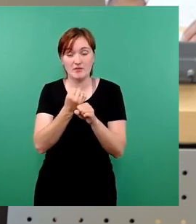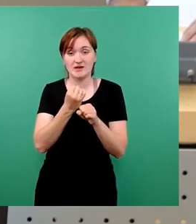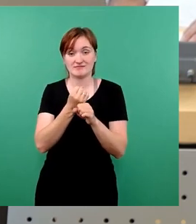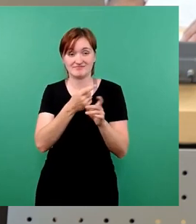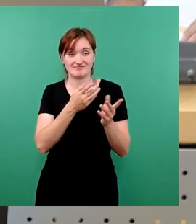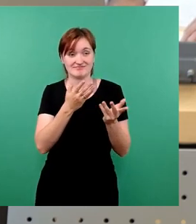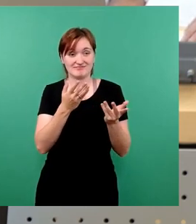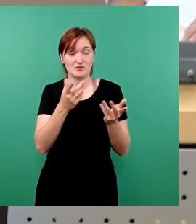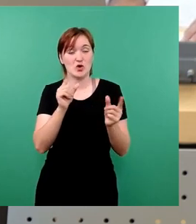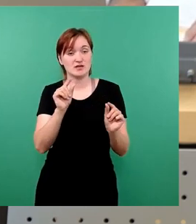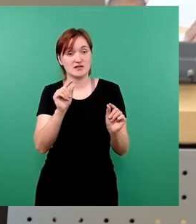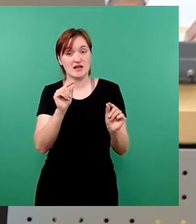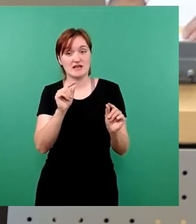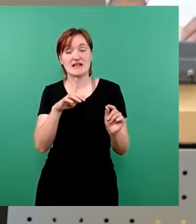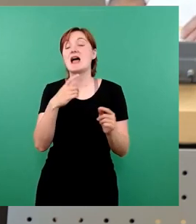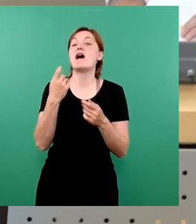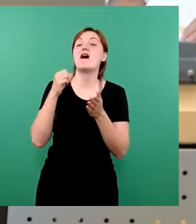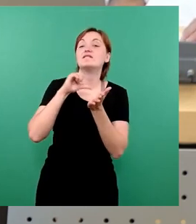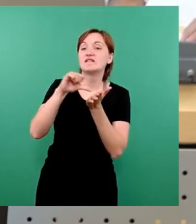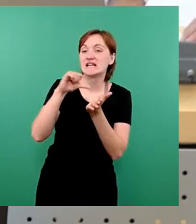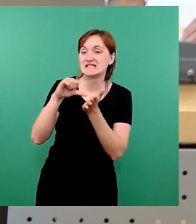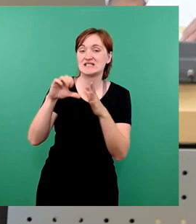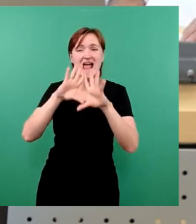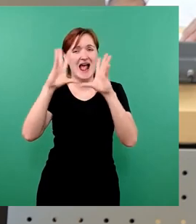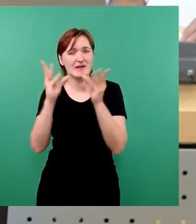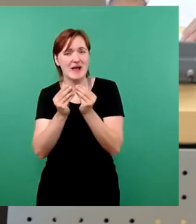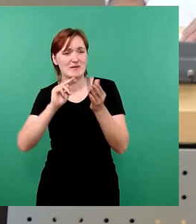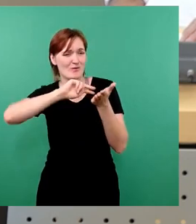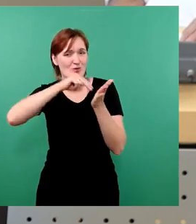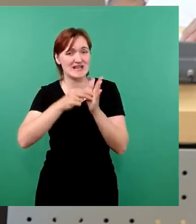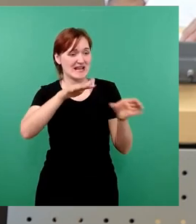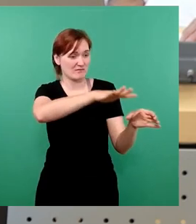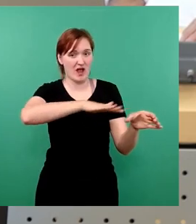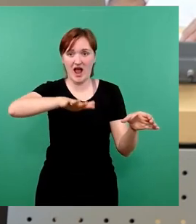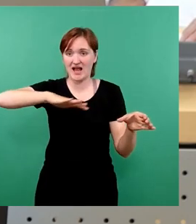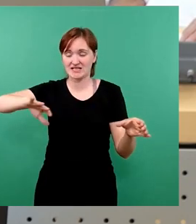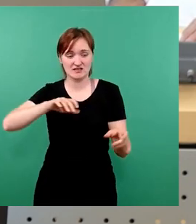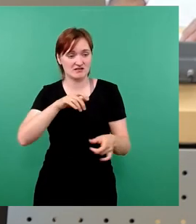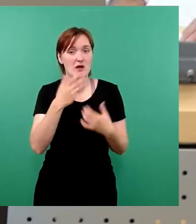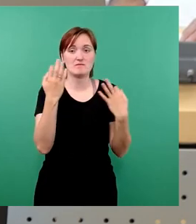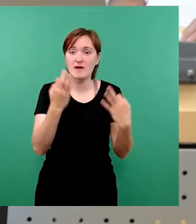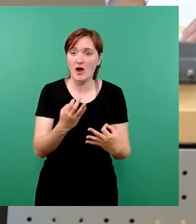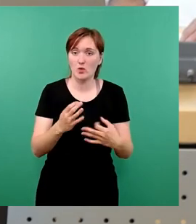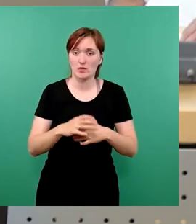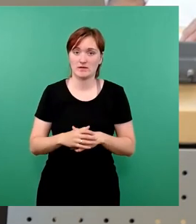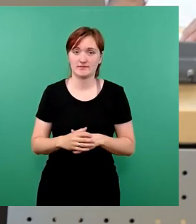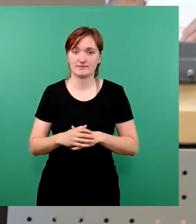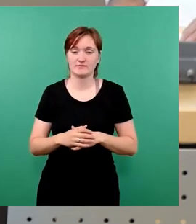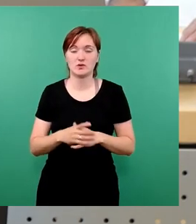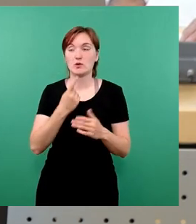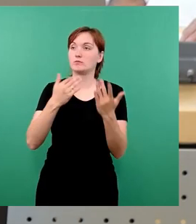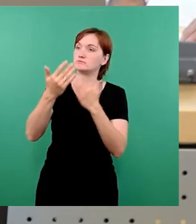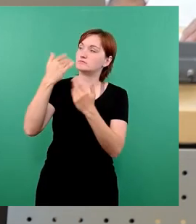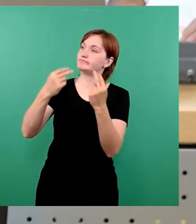auskömmliche Finanzierung in allen Politikfeldern notwendig. Und wenn wir dann sehen, dass wir in den letzten